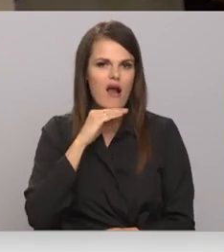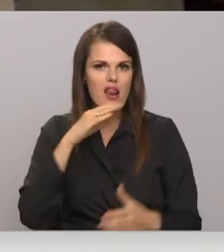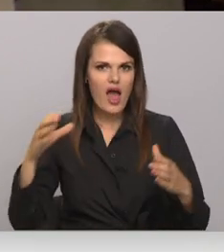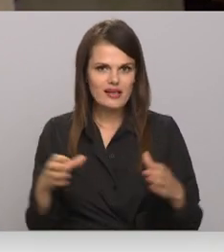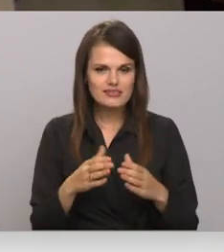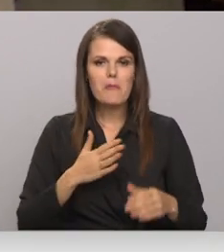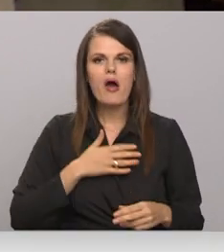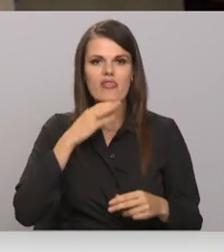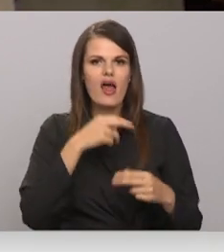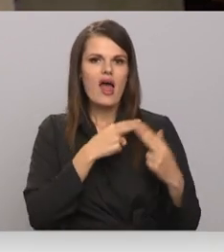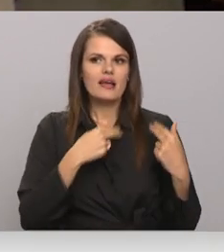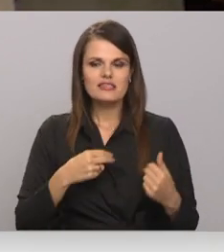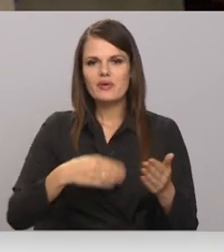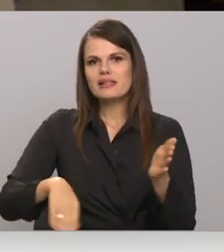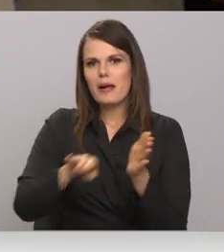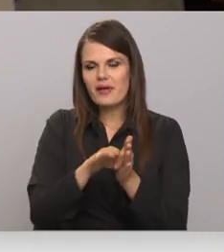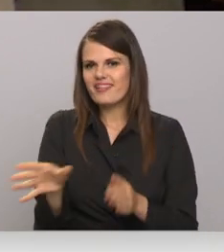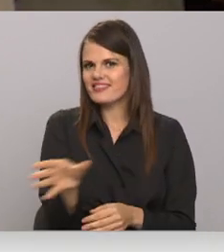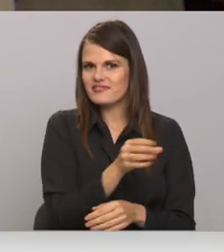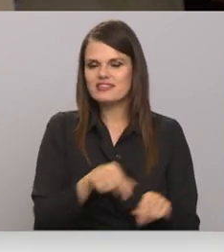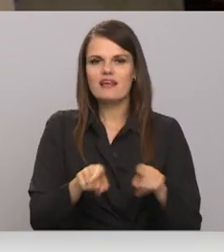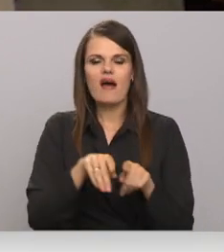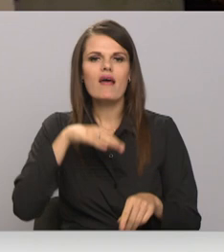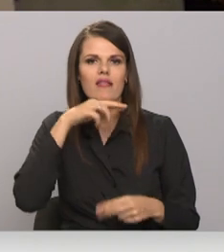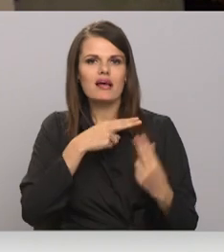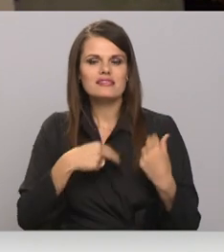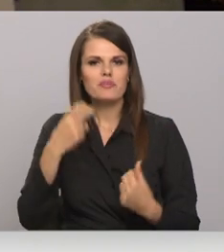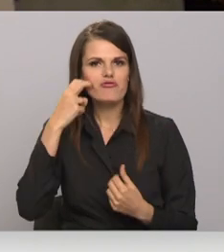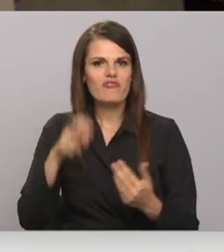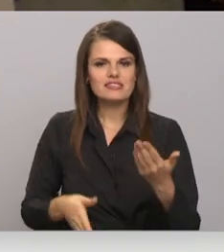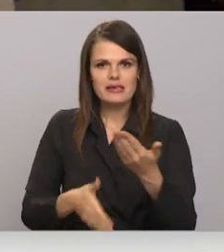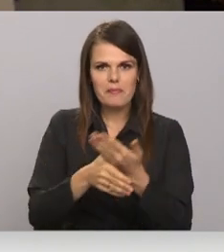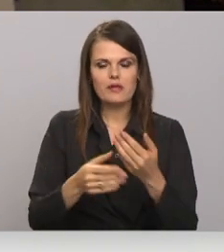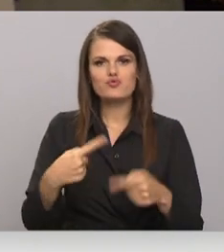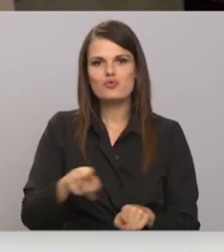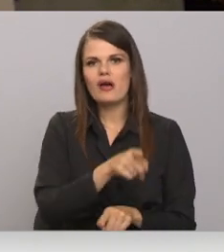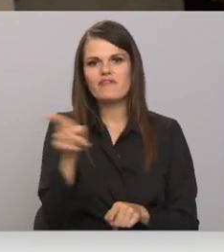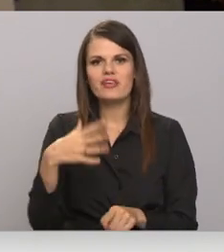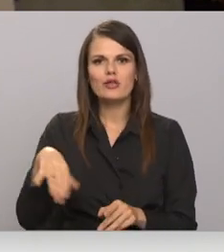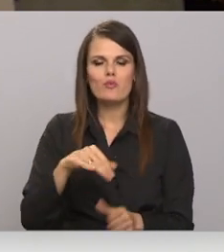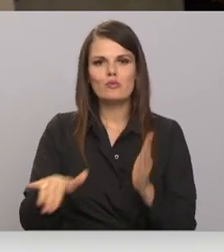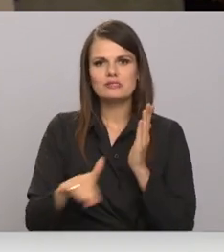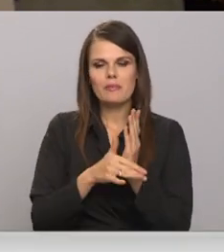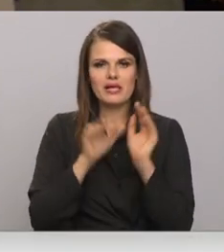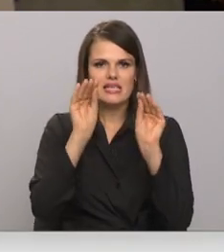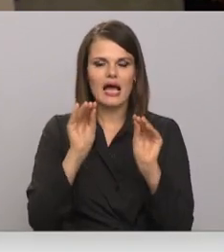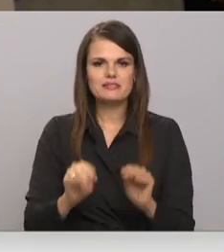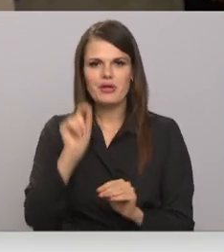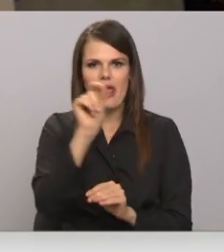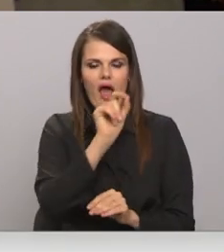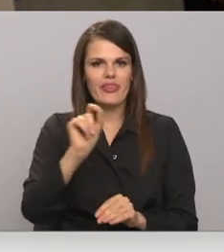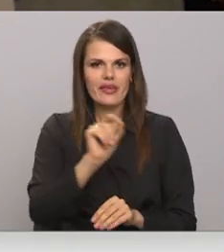Mani klasesbiedri piedalījās visi. Arī klasesbiedru vecāki palīdzēja, jo viņi mums palīdzēja aizpildīt anketu.